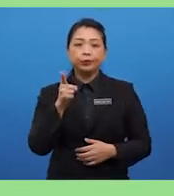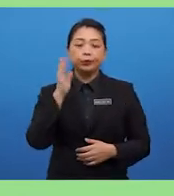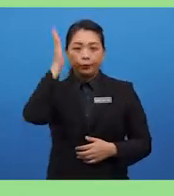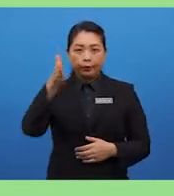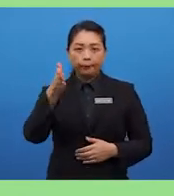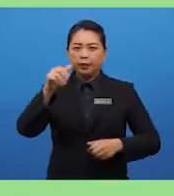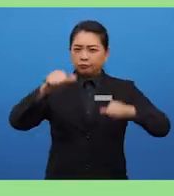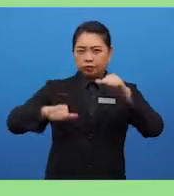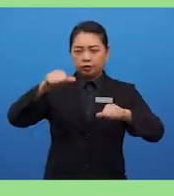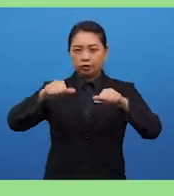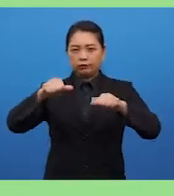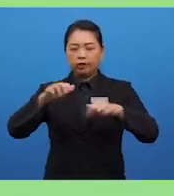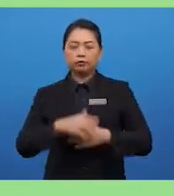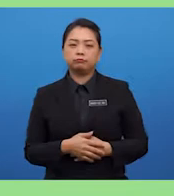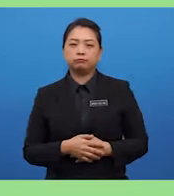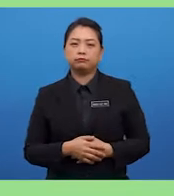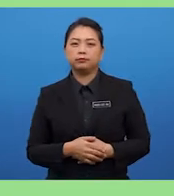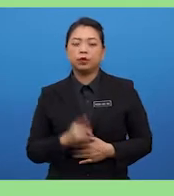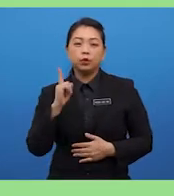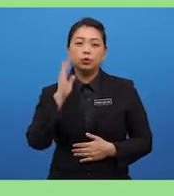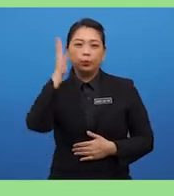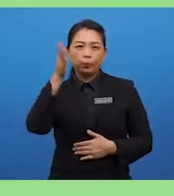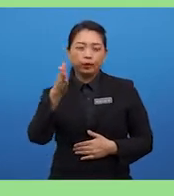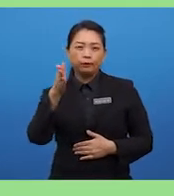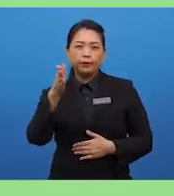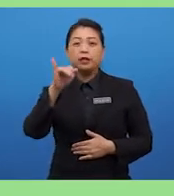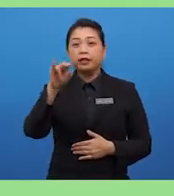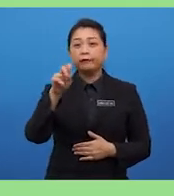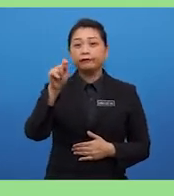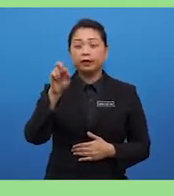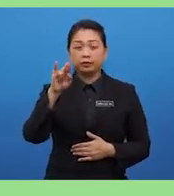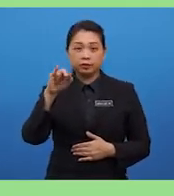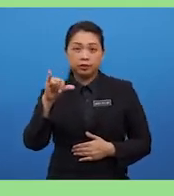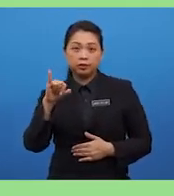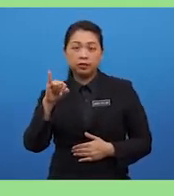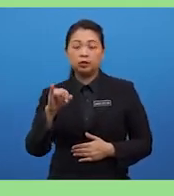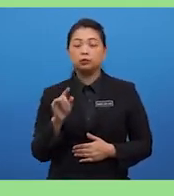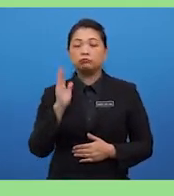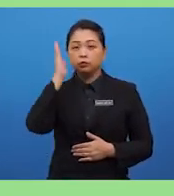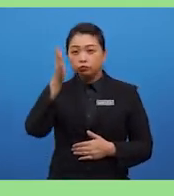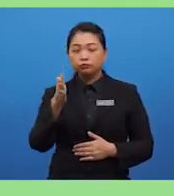will be justifying, you will be inferring, you will be evaluating,